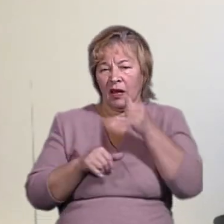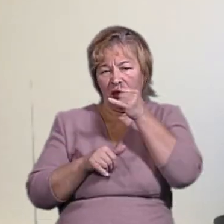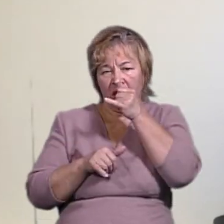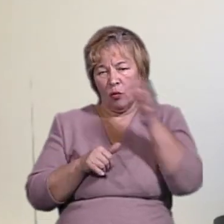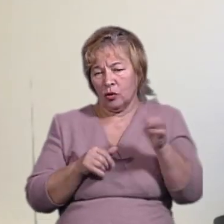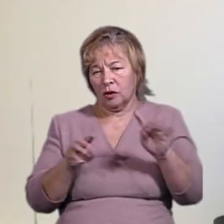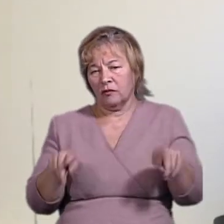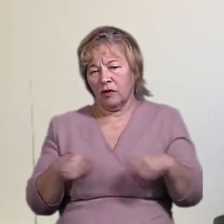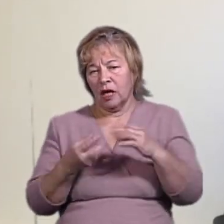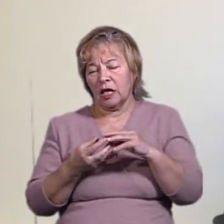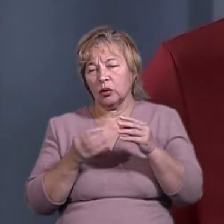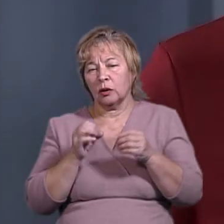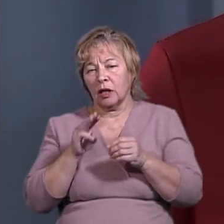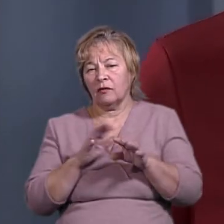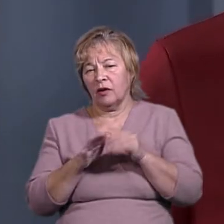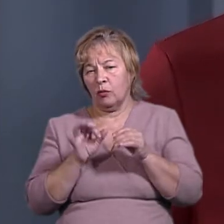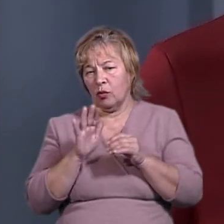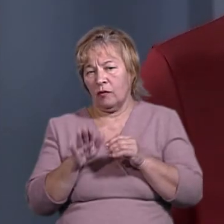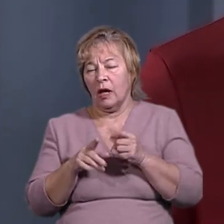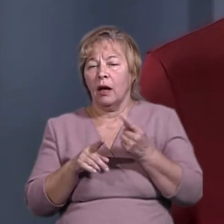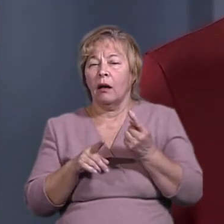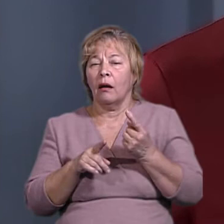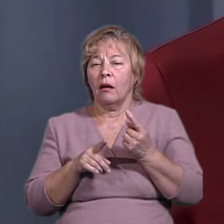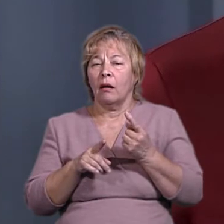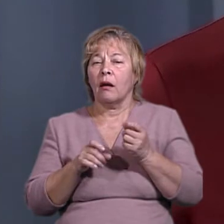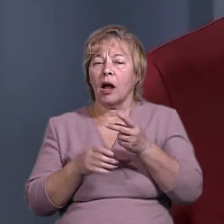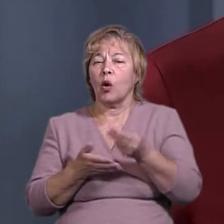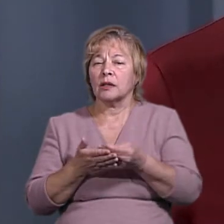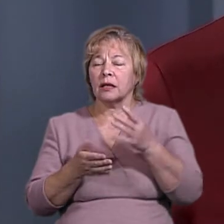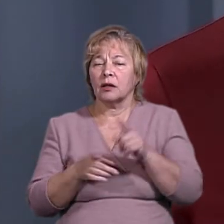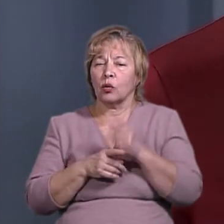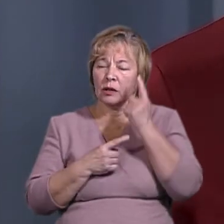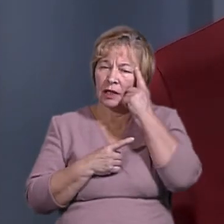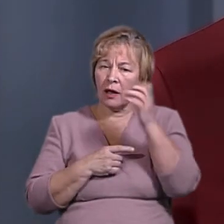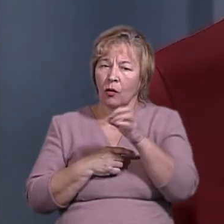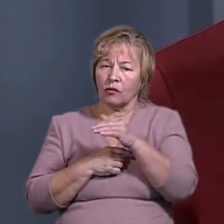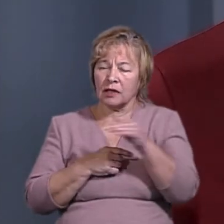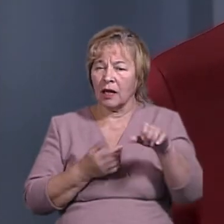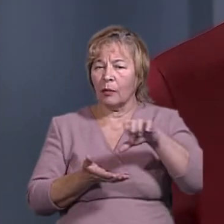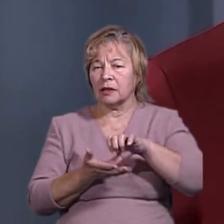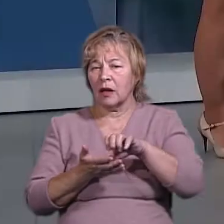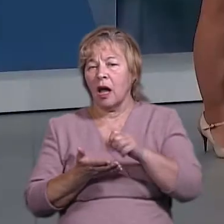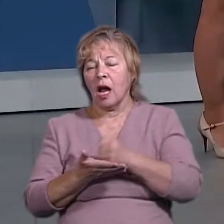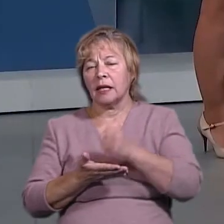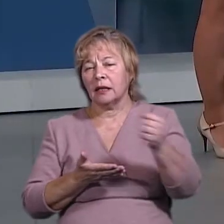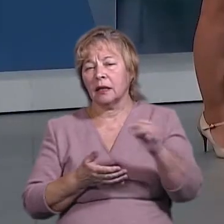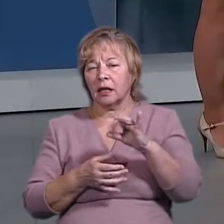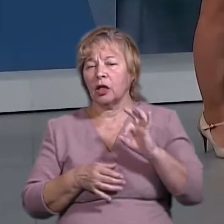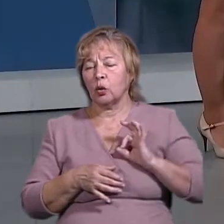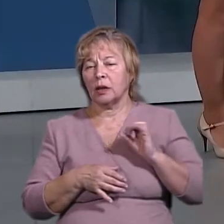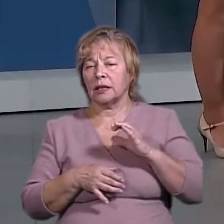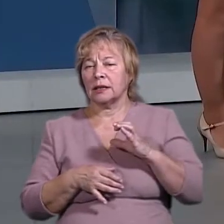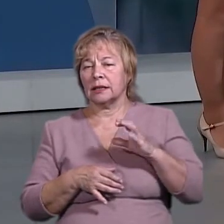потворити результатів виборів. Як оцінюєте таку заяву офіційного представника кандидата і юриста?